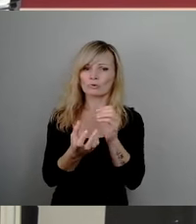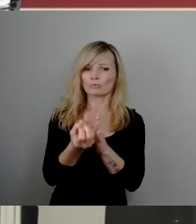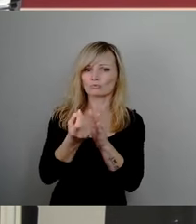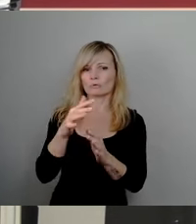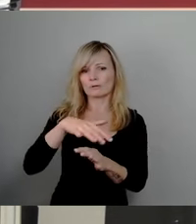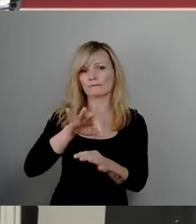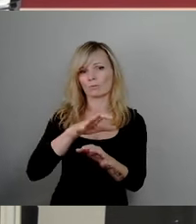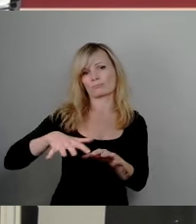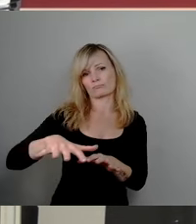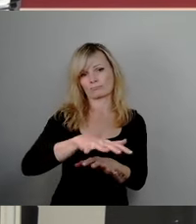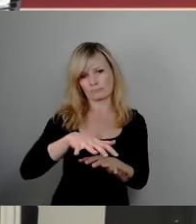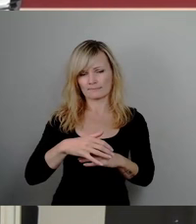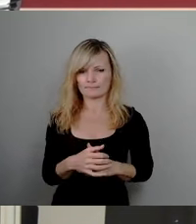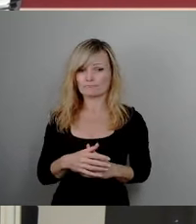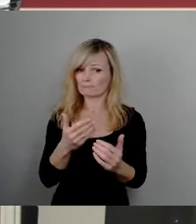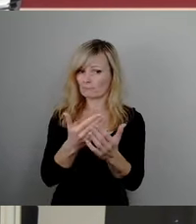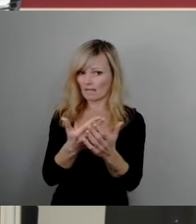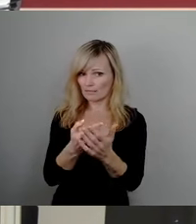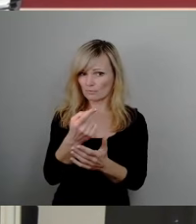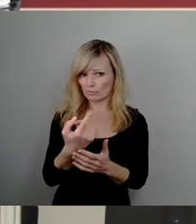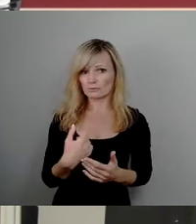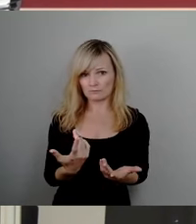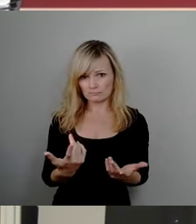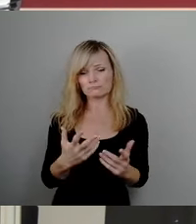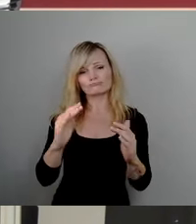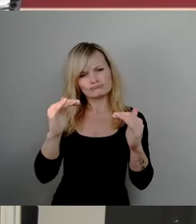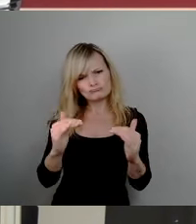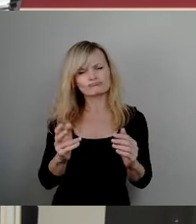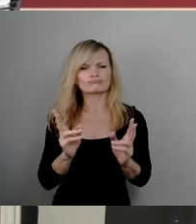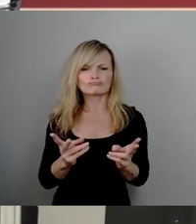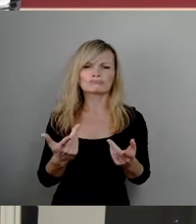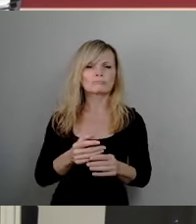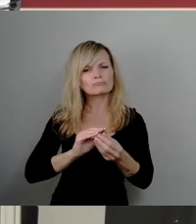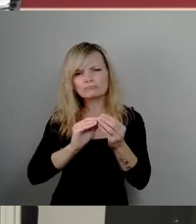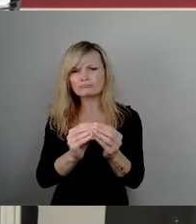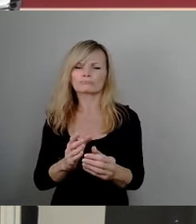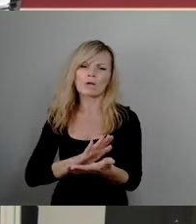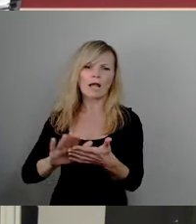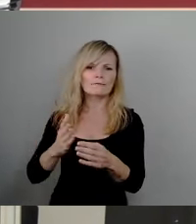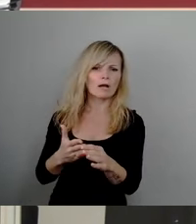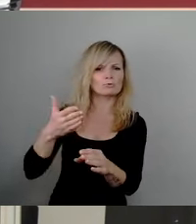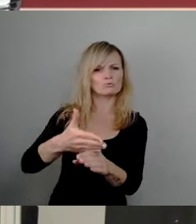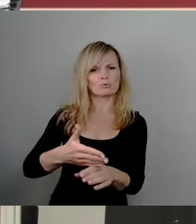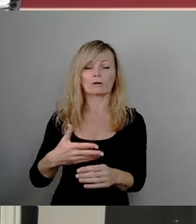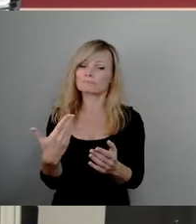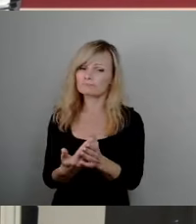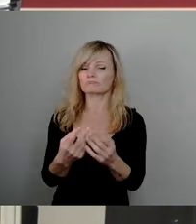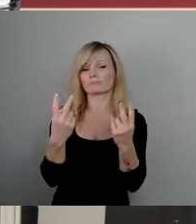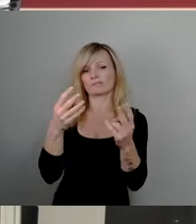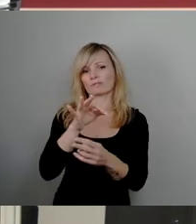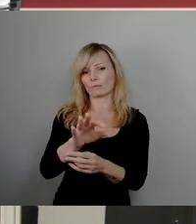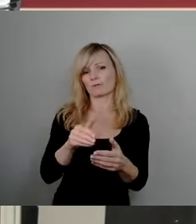Dieses Angebot sollte natürlich niedrigschwellig sein und genau das zeichnet ein Nachbarschaftszentrum auch aus.